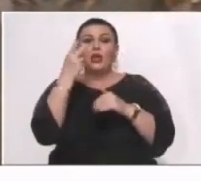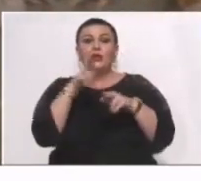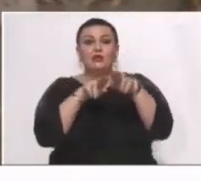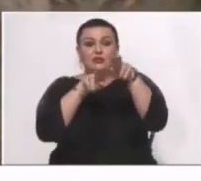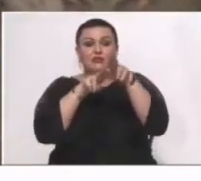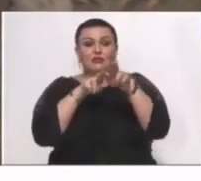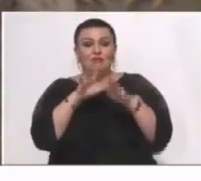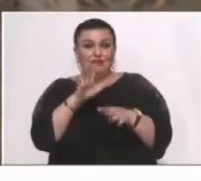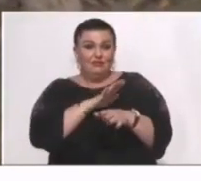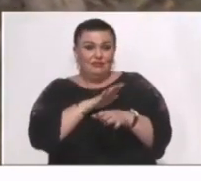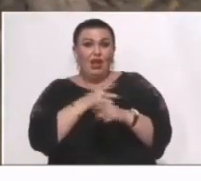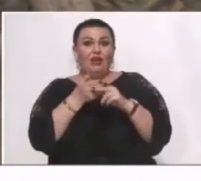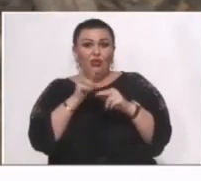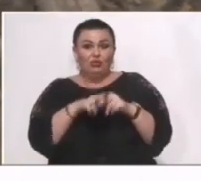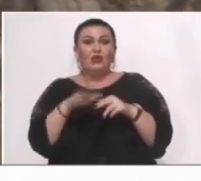KƏLBƏCƏR